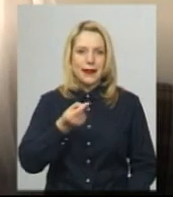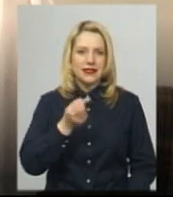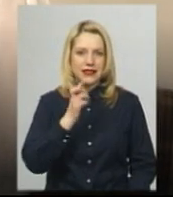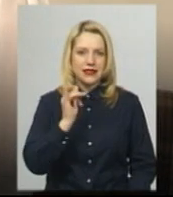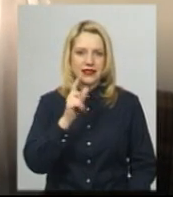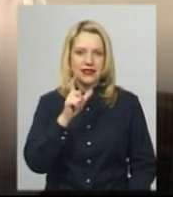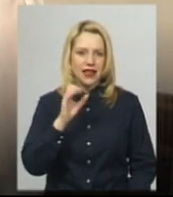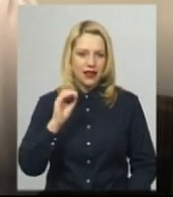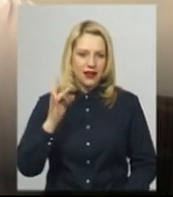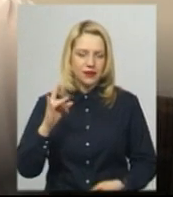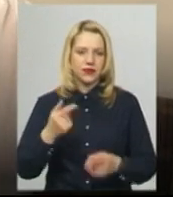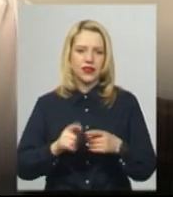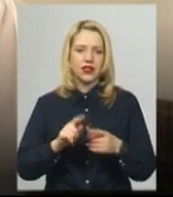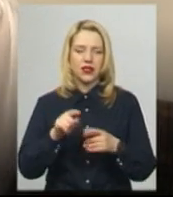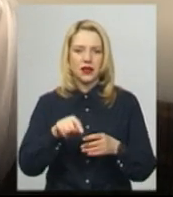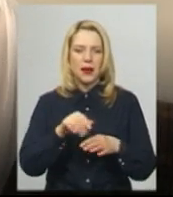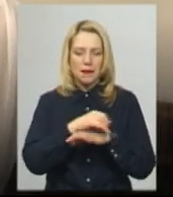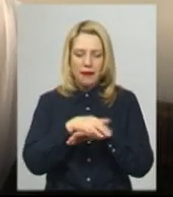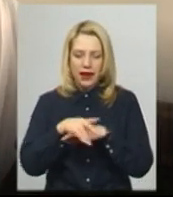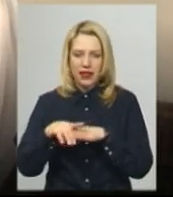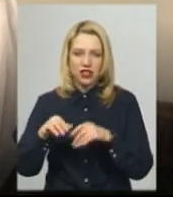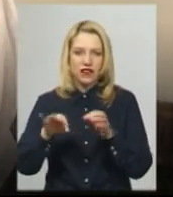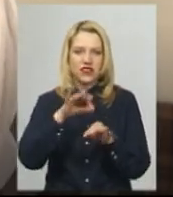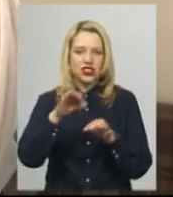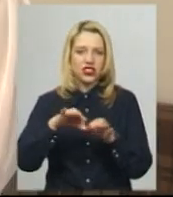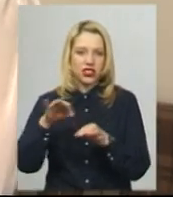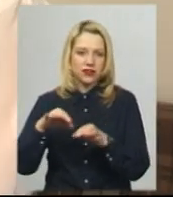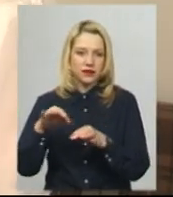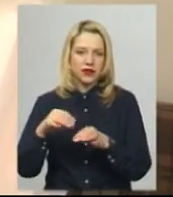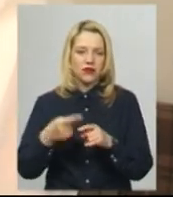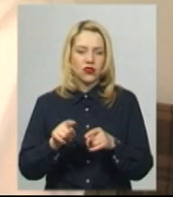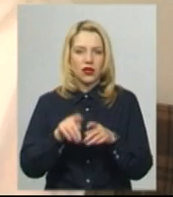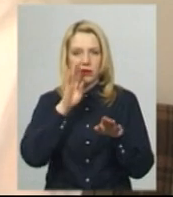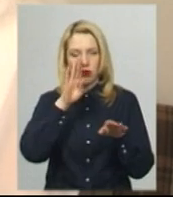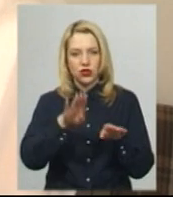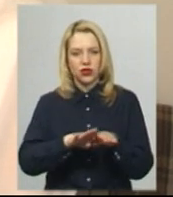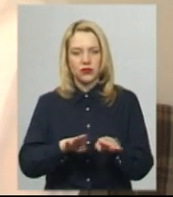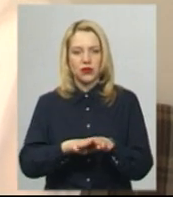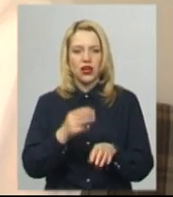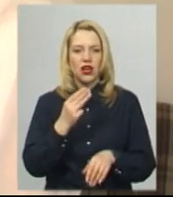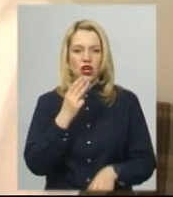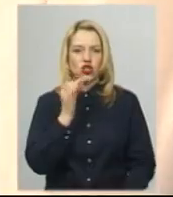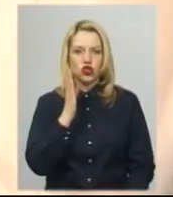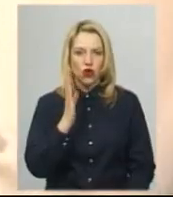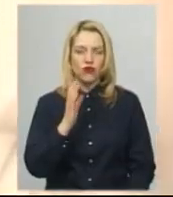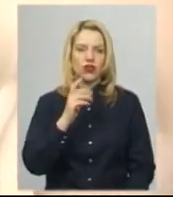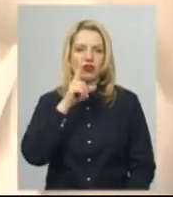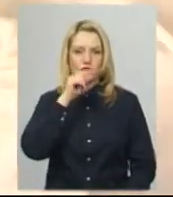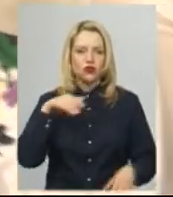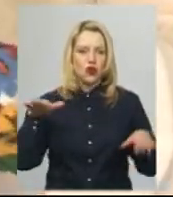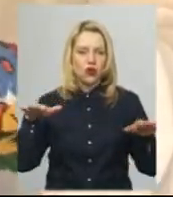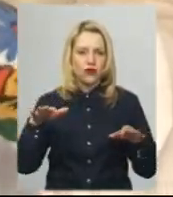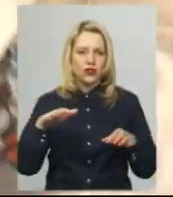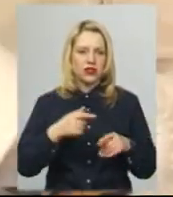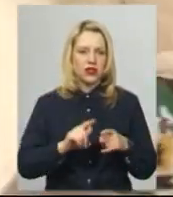в тон тканини і мережка вишита, вона подібна до шву соловійні вічка, ажурна,